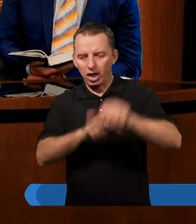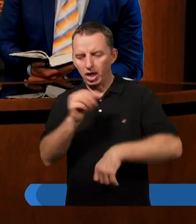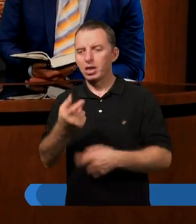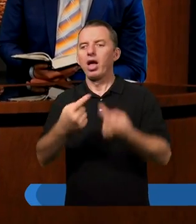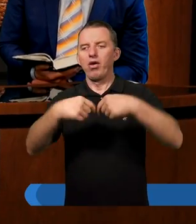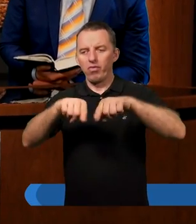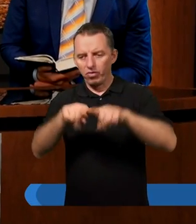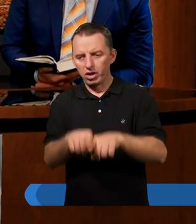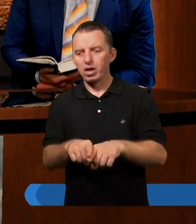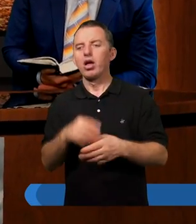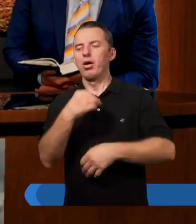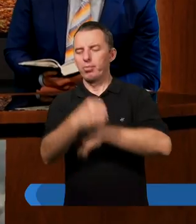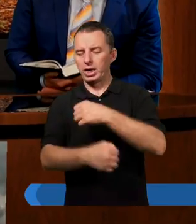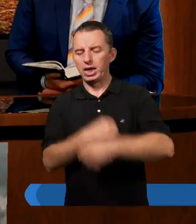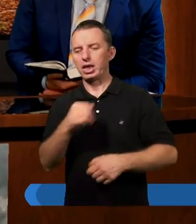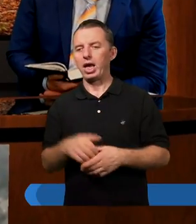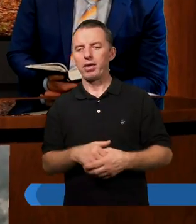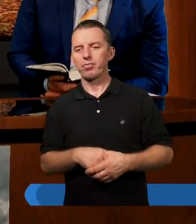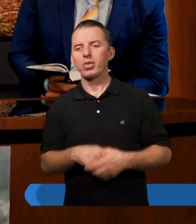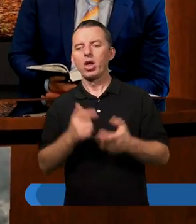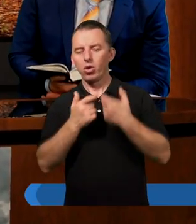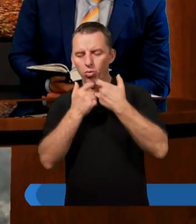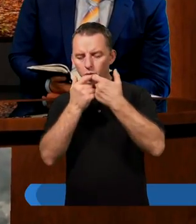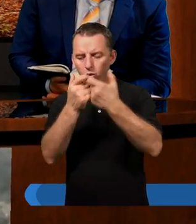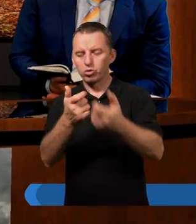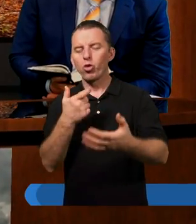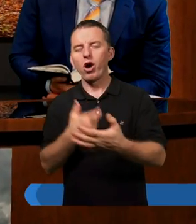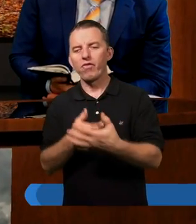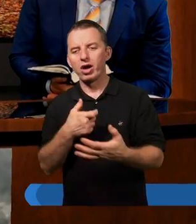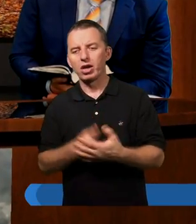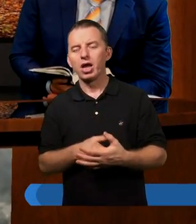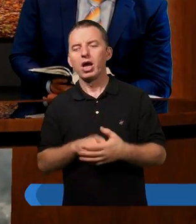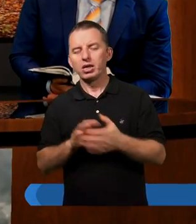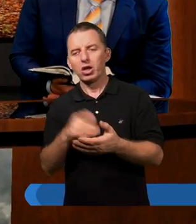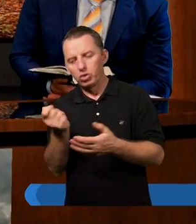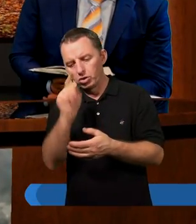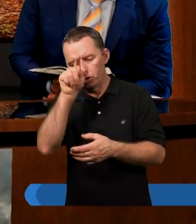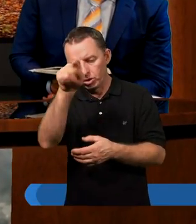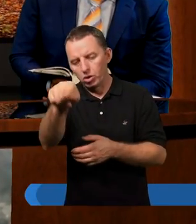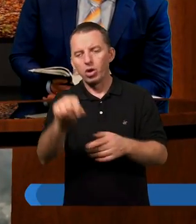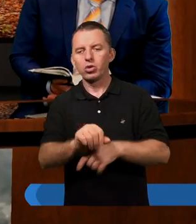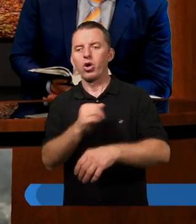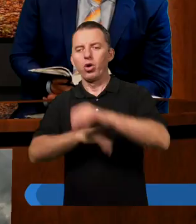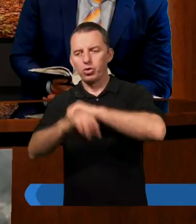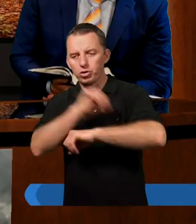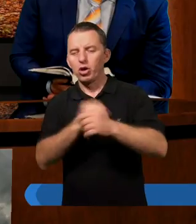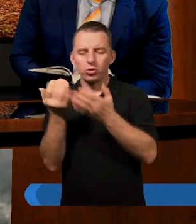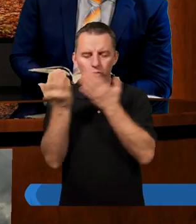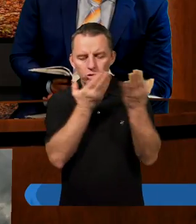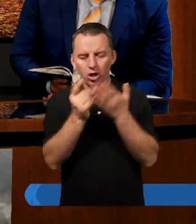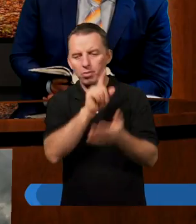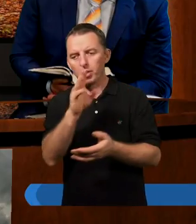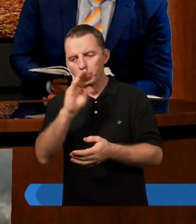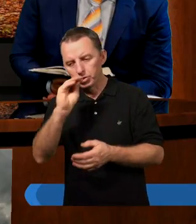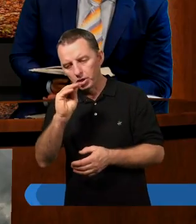tak wspaniałą pracę. Tak. I głosił Ewangelię. A gdy dotarł tam do Rzymu, to czytamy, że